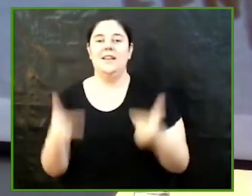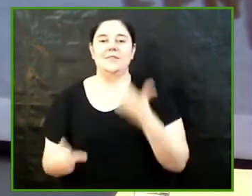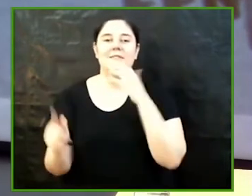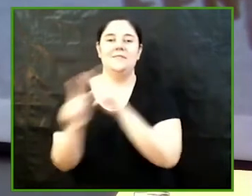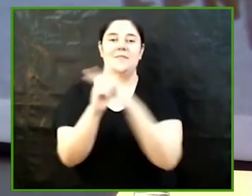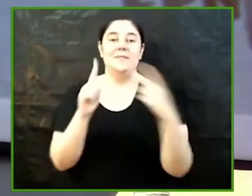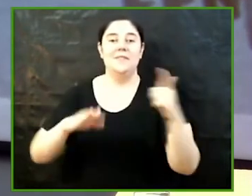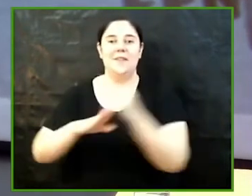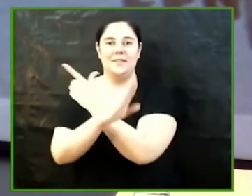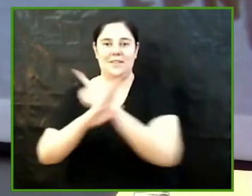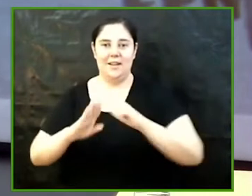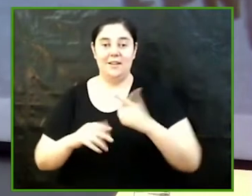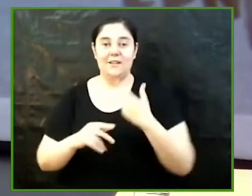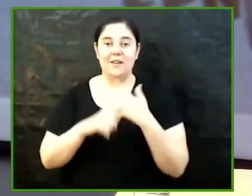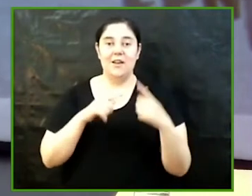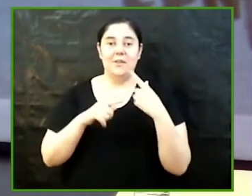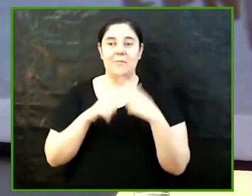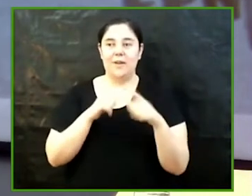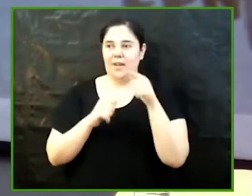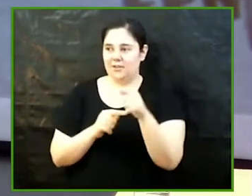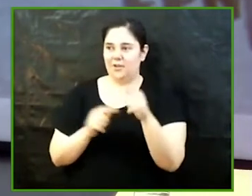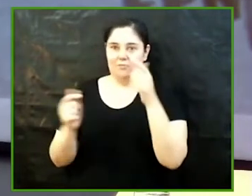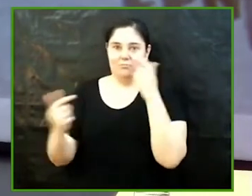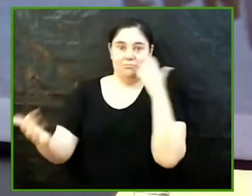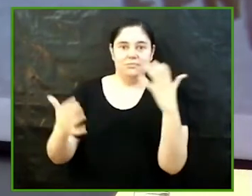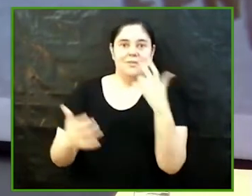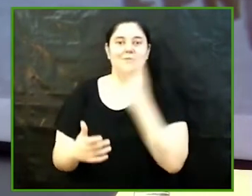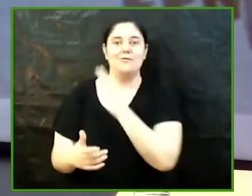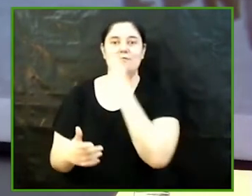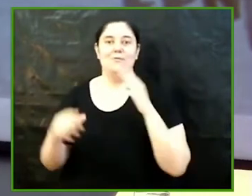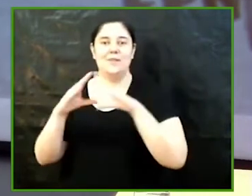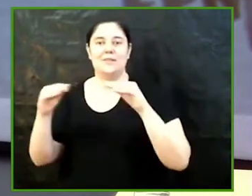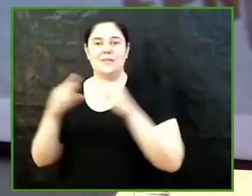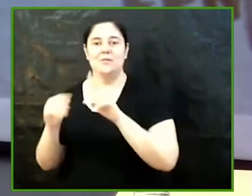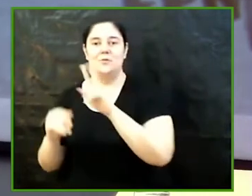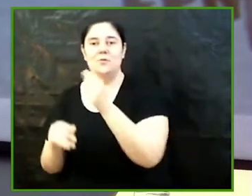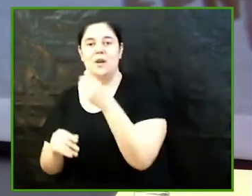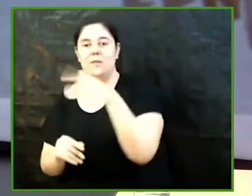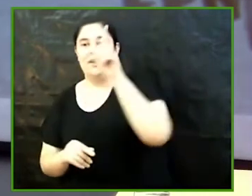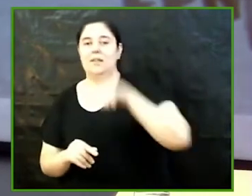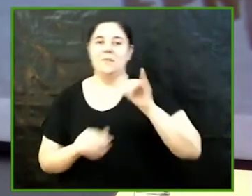compromís de la Universitat Autònoma de Barcelona i de la institució a la qual jo represento